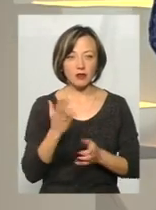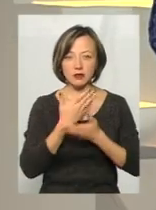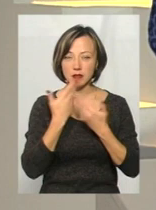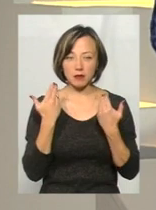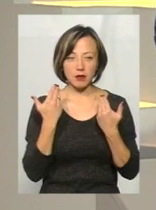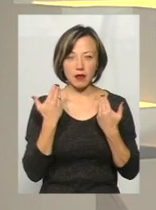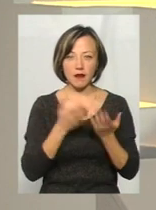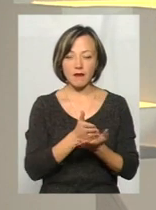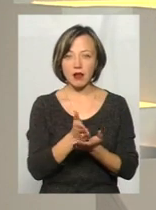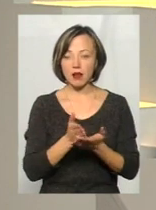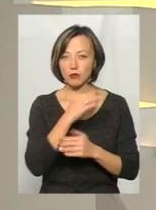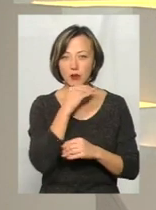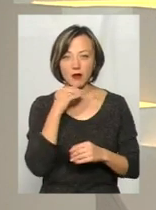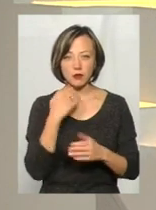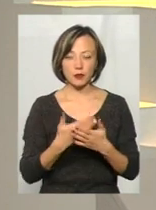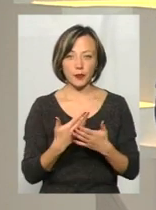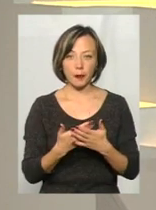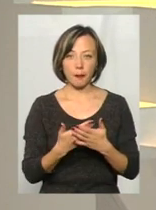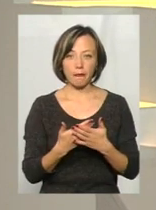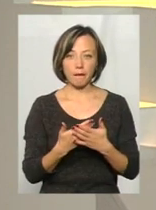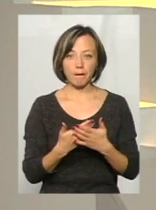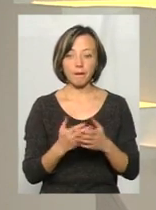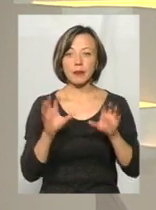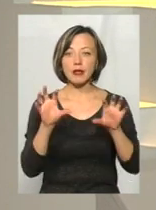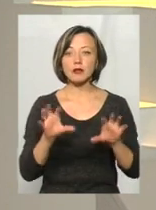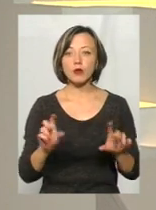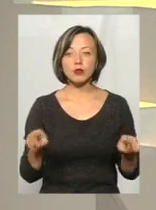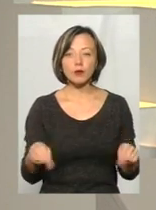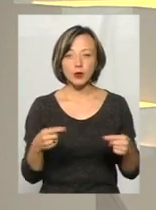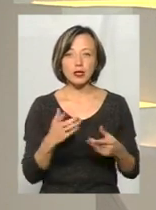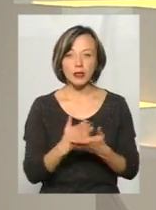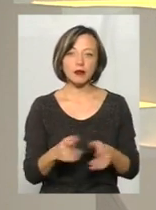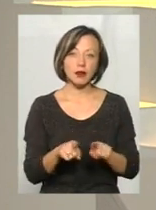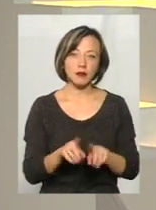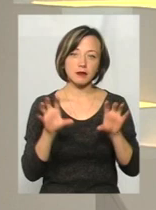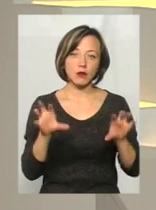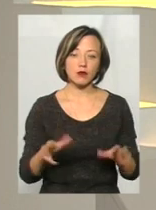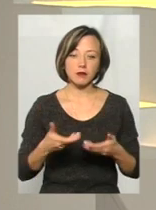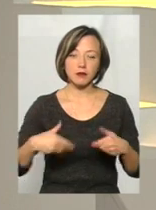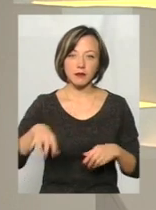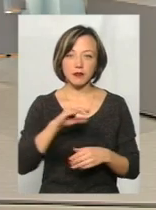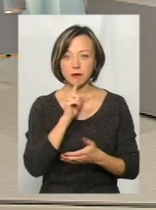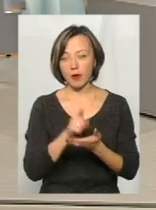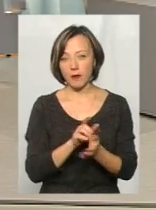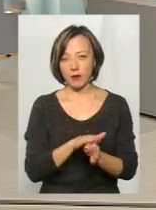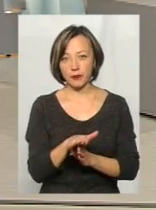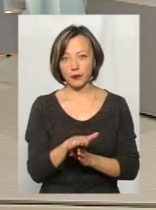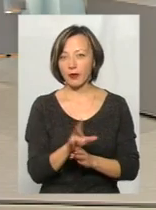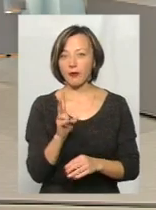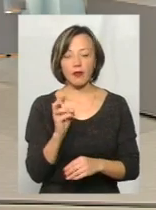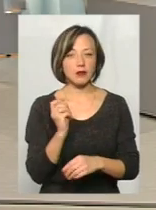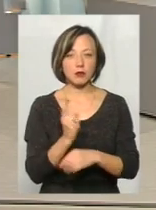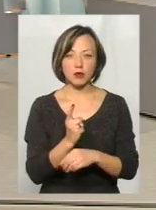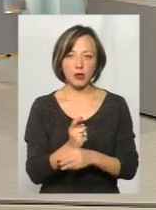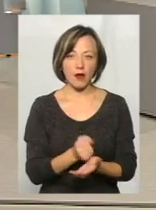немає варіантів? Багато, скажімо, безпорців. Тобто, законотворець, є такий закон, ми його всі маємо виконувати. Законотворець не забороняє